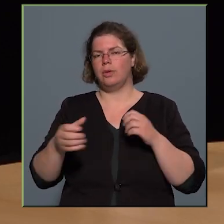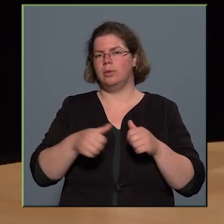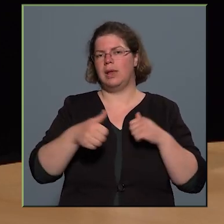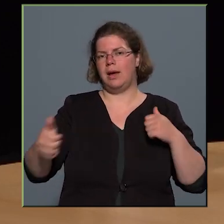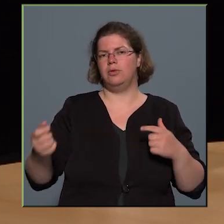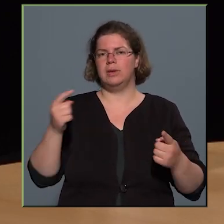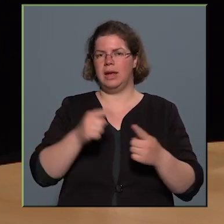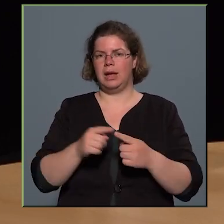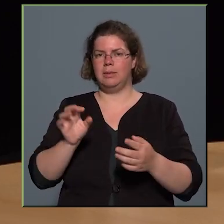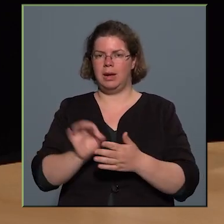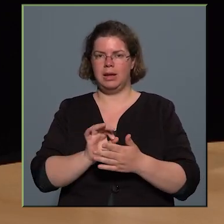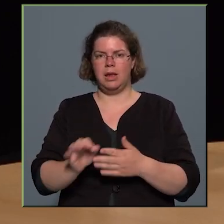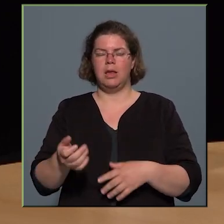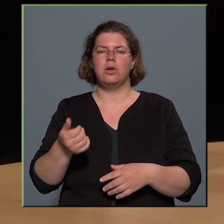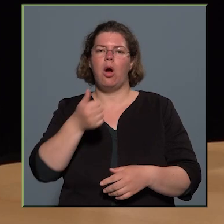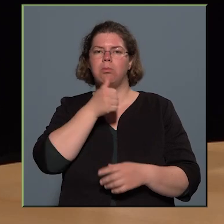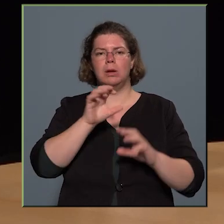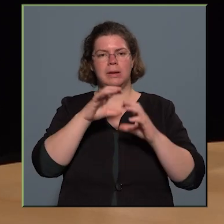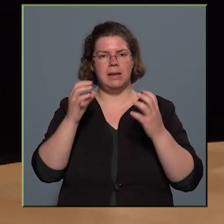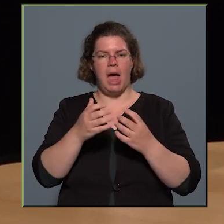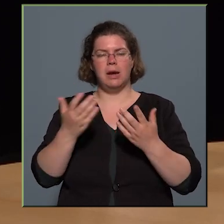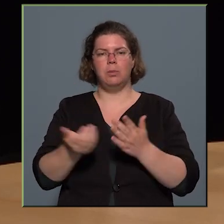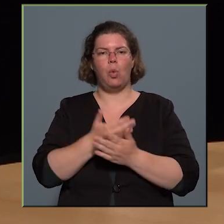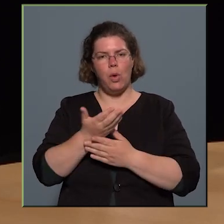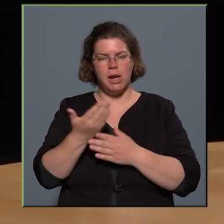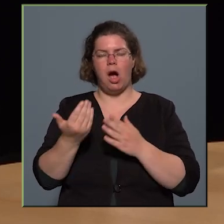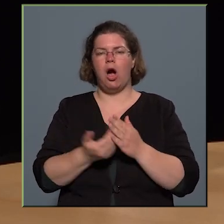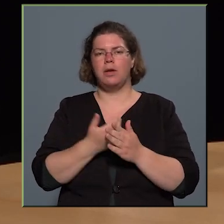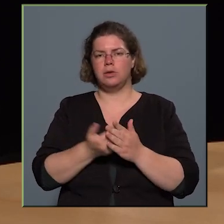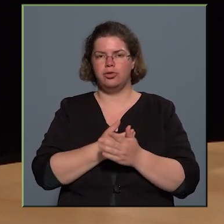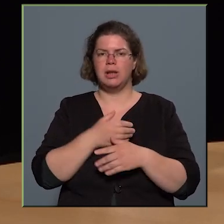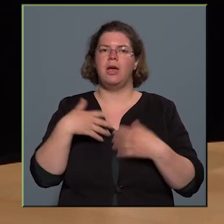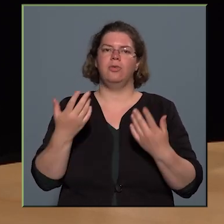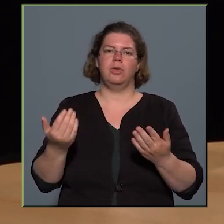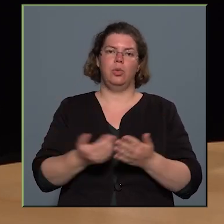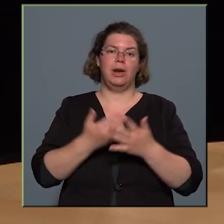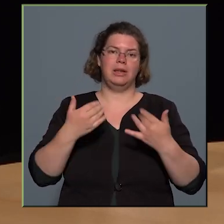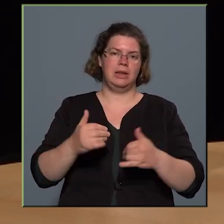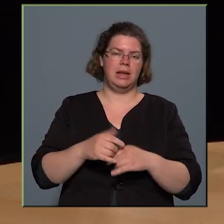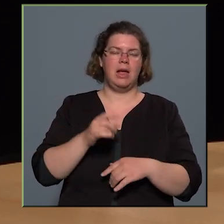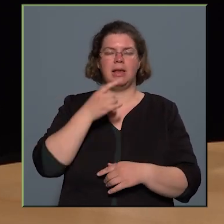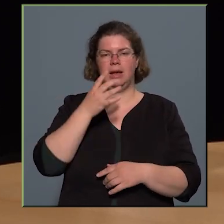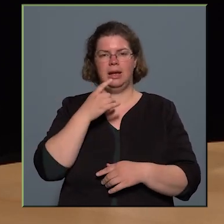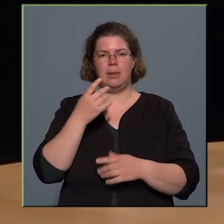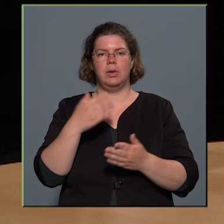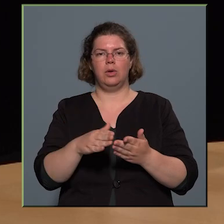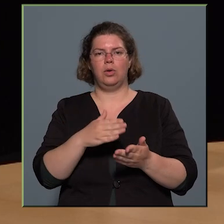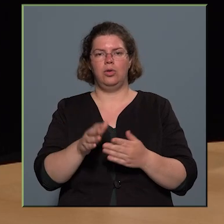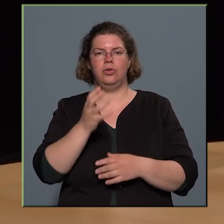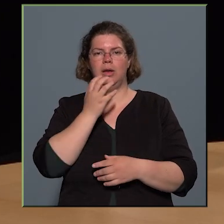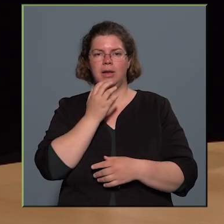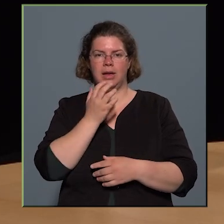megjelölhető mondjuk a planetáriumnak az újrahasznosítása vagy újraindítása, ezek inkább költségigényes